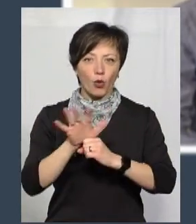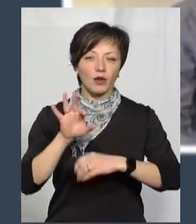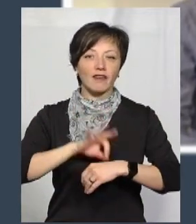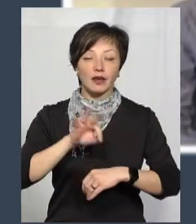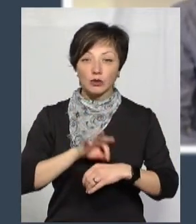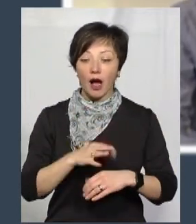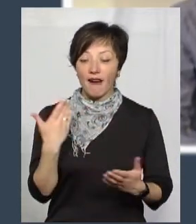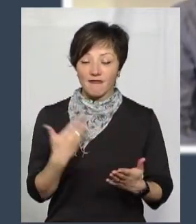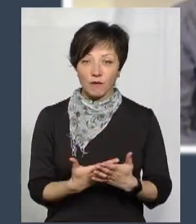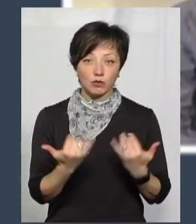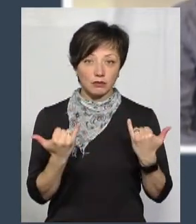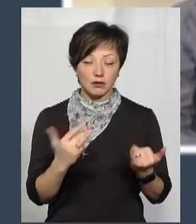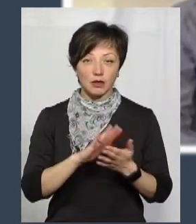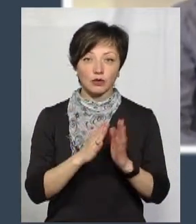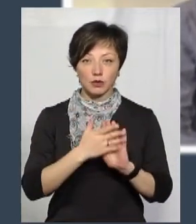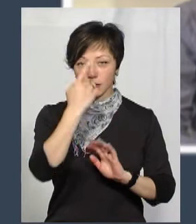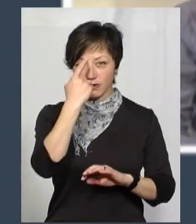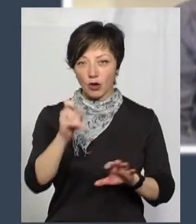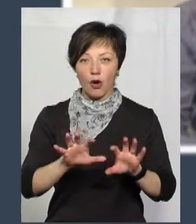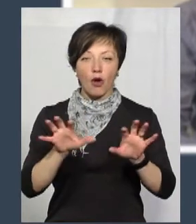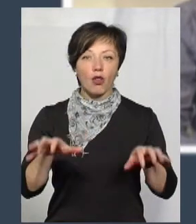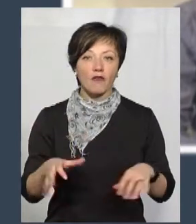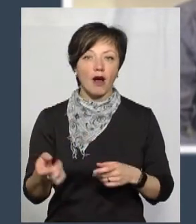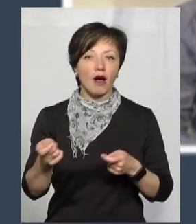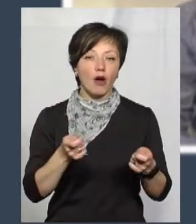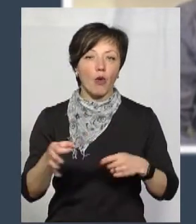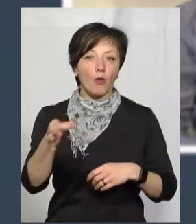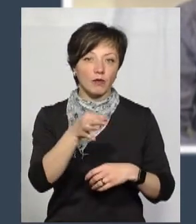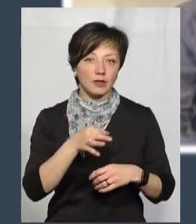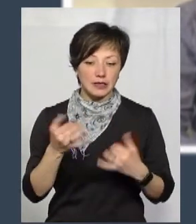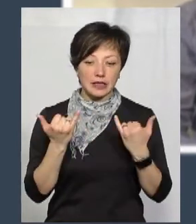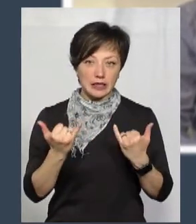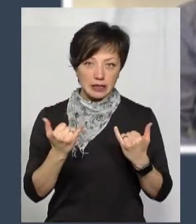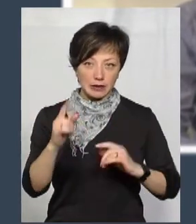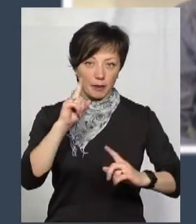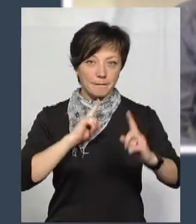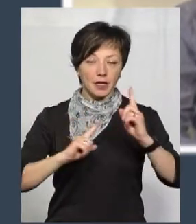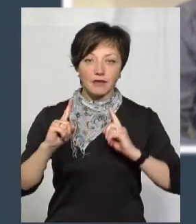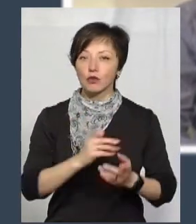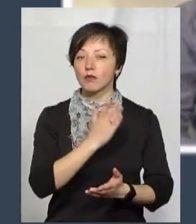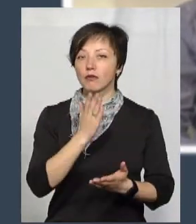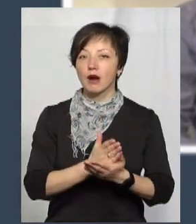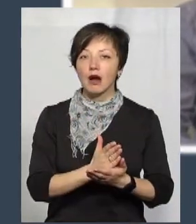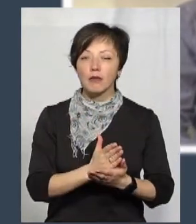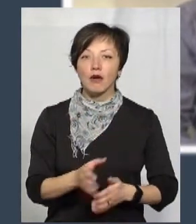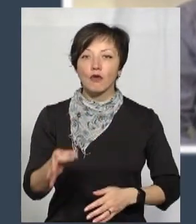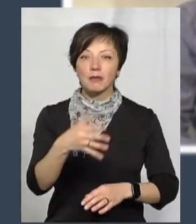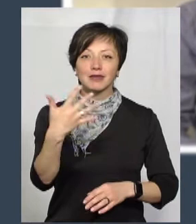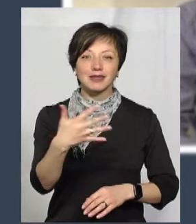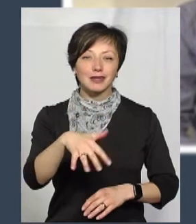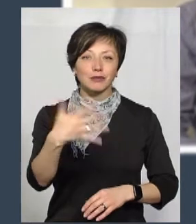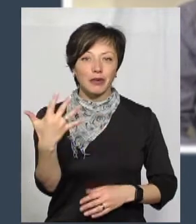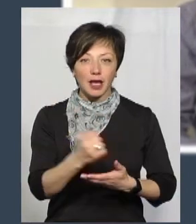було. А от станом на сьогодні, як повідомив голова Хмельницької ОДА, Дмитро Габінет нині на брифінгу, маємо вже в області